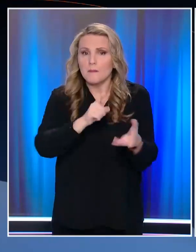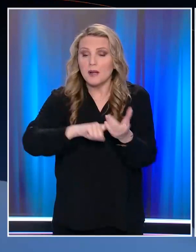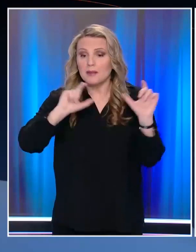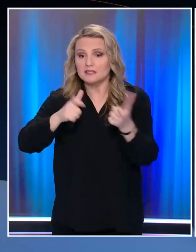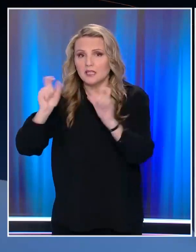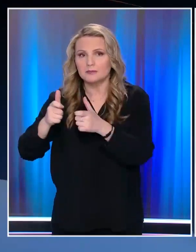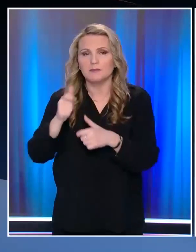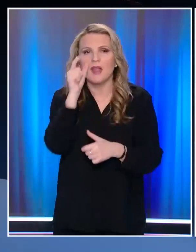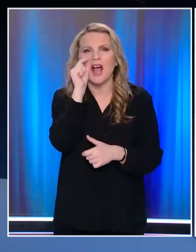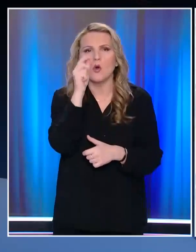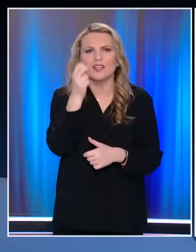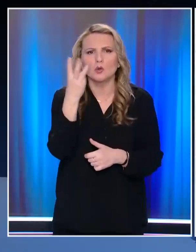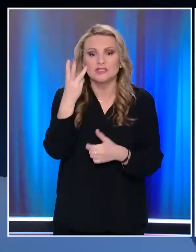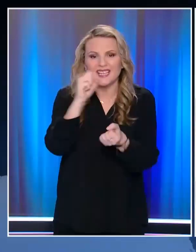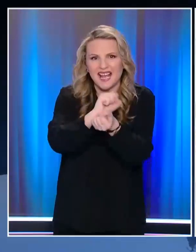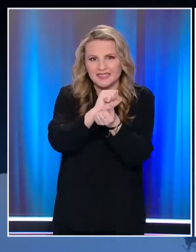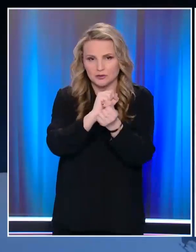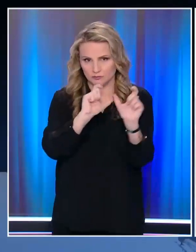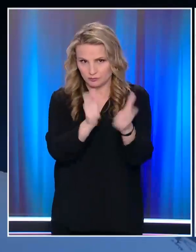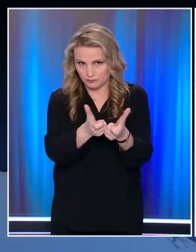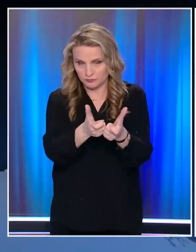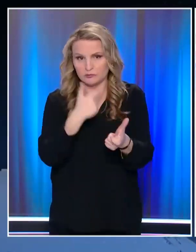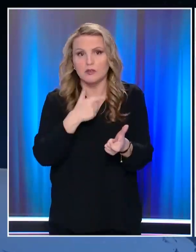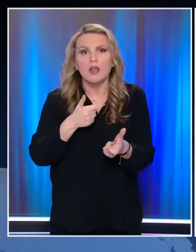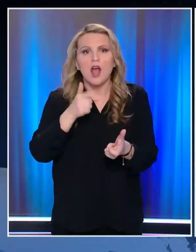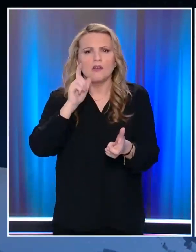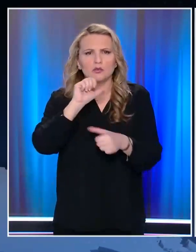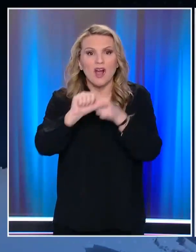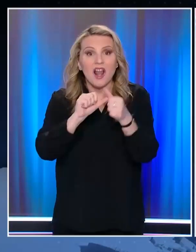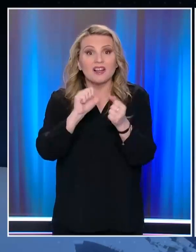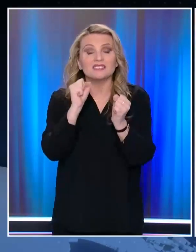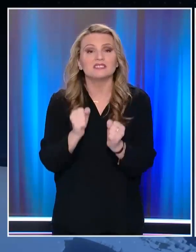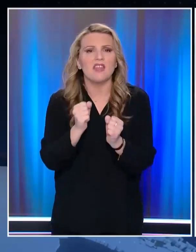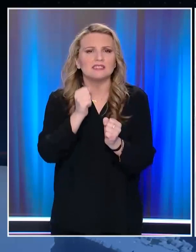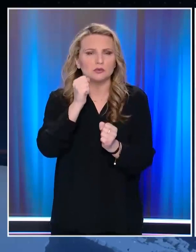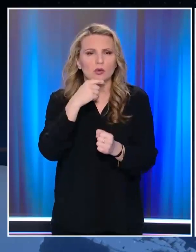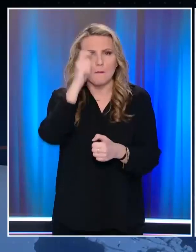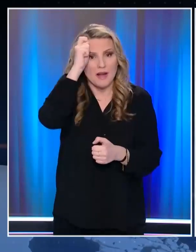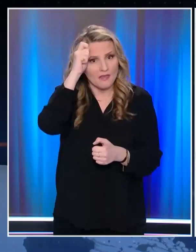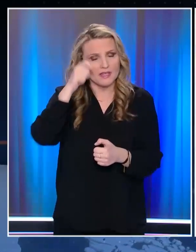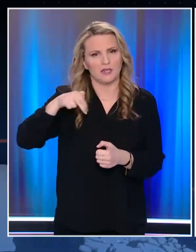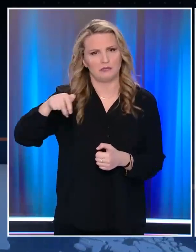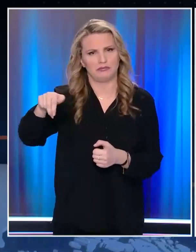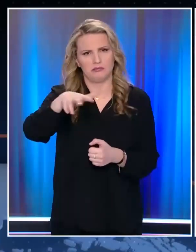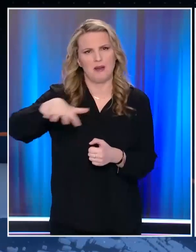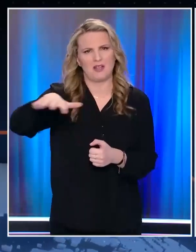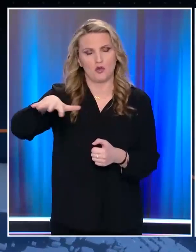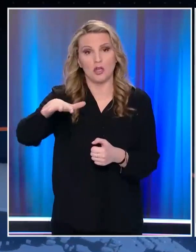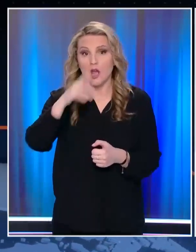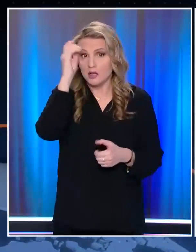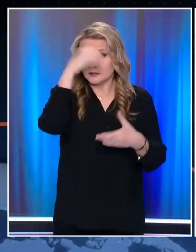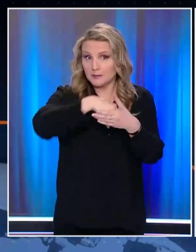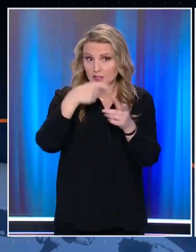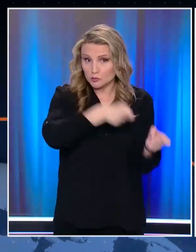Ο 23χρονος φερόμενος ως δράστης Τις τελευταίες ώρες έχει αλλάξει στάση Παραδέχεται ότι ήταν στο σημείο της δολοφονίας Αλλά όχι ότι